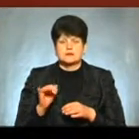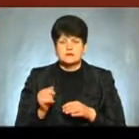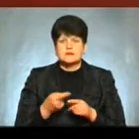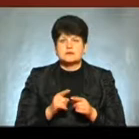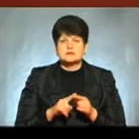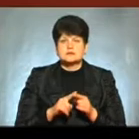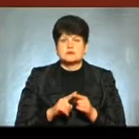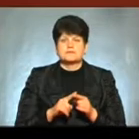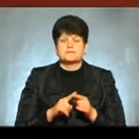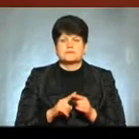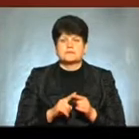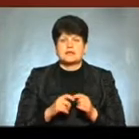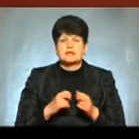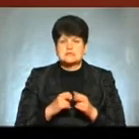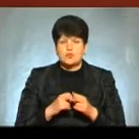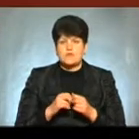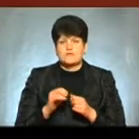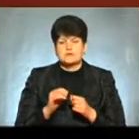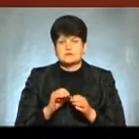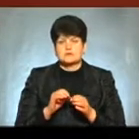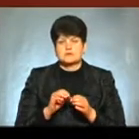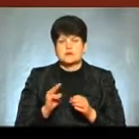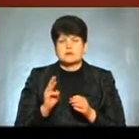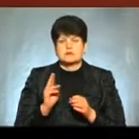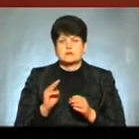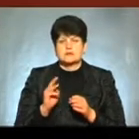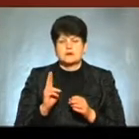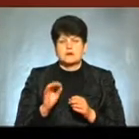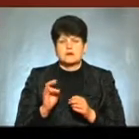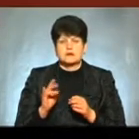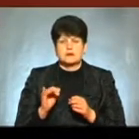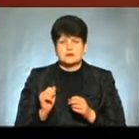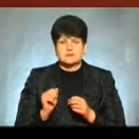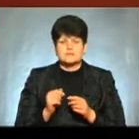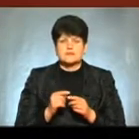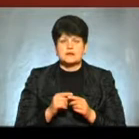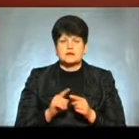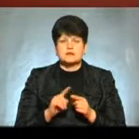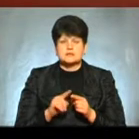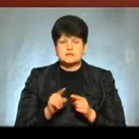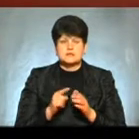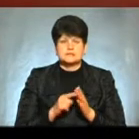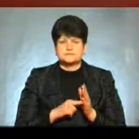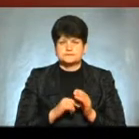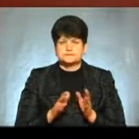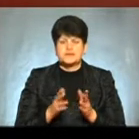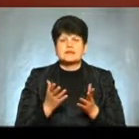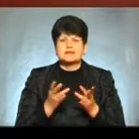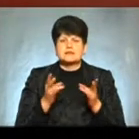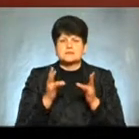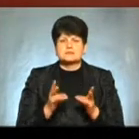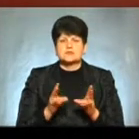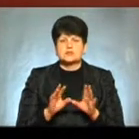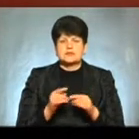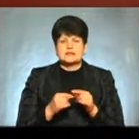це тканина, кісткова тканина І найменш уразливі це нейрони вважаються, тому що вони не поділяються Які найнебезпечніші